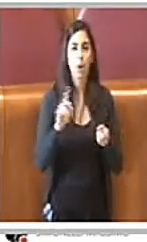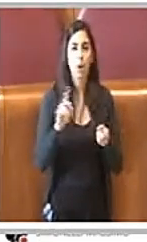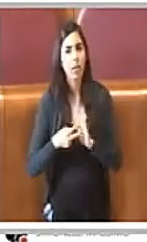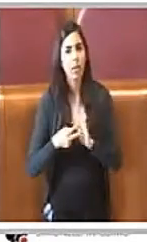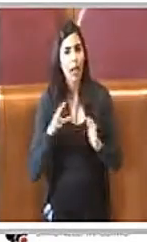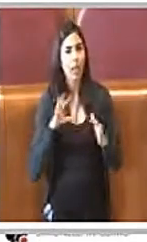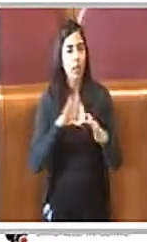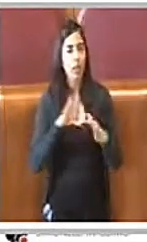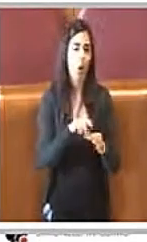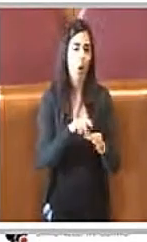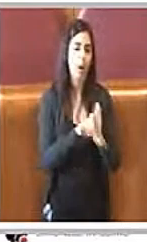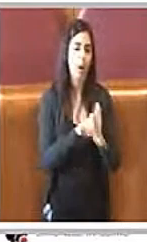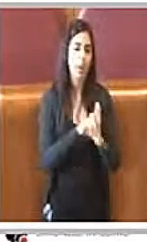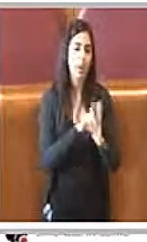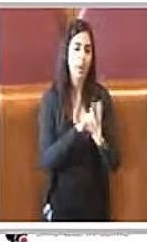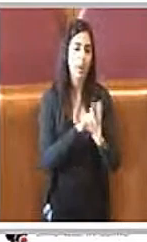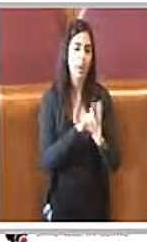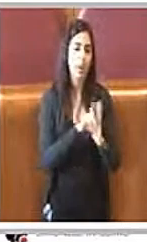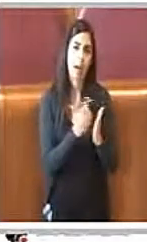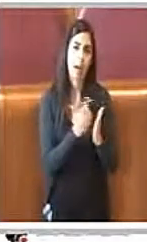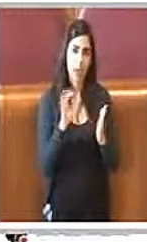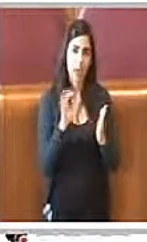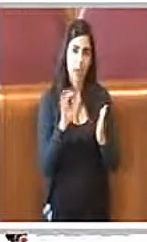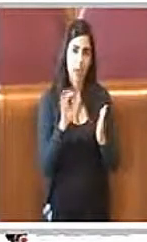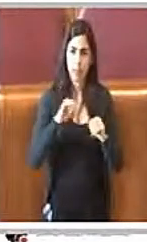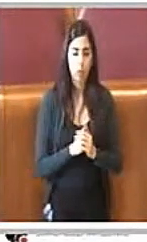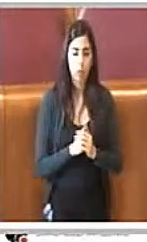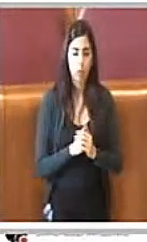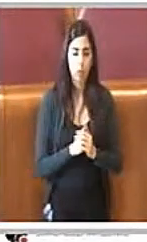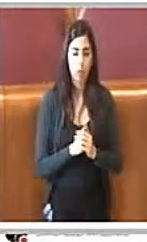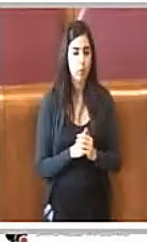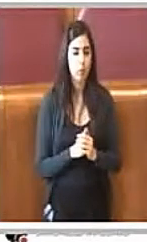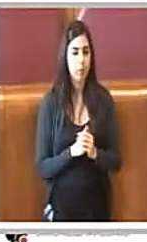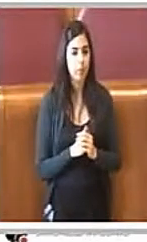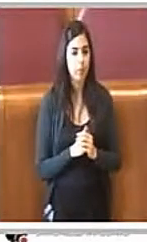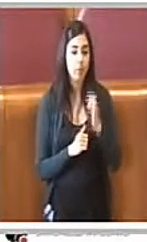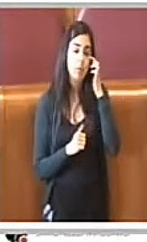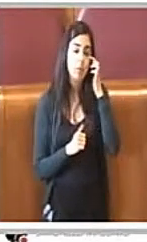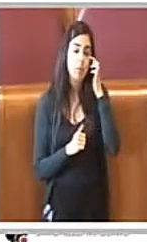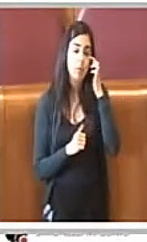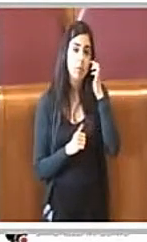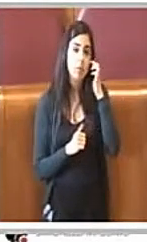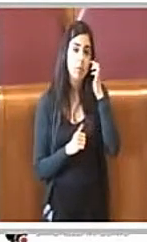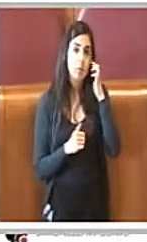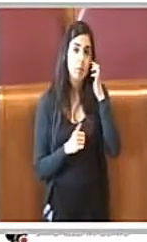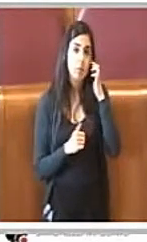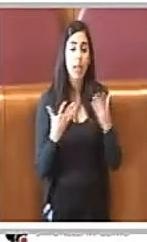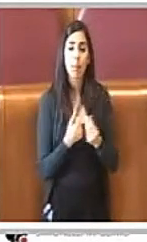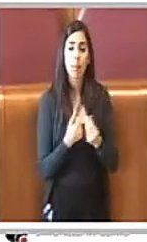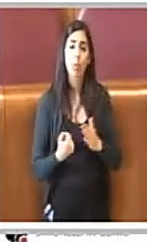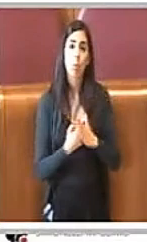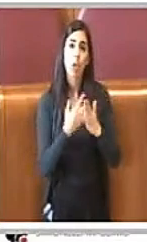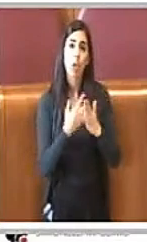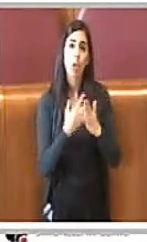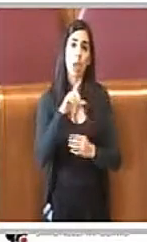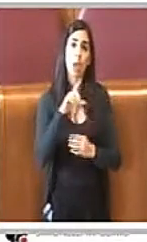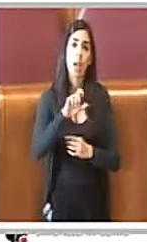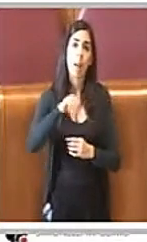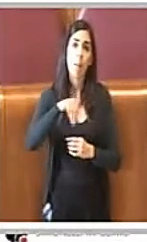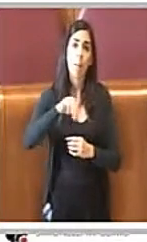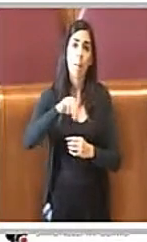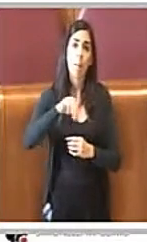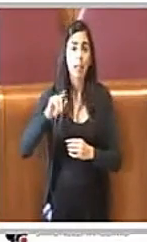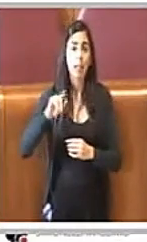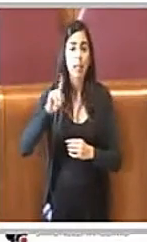importante delibera se mi è consentito, abbiamo analizzato con il supporto dell'assessore Lemetti e dell'assessore Calabrese che